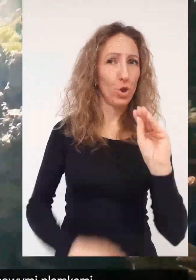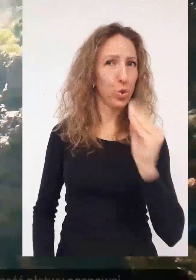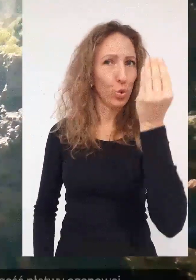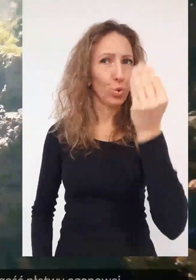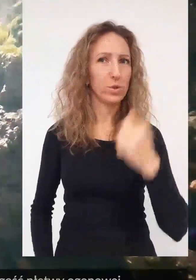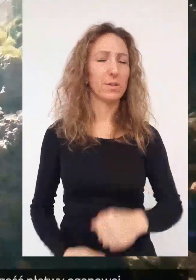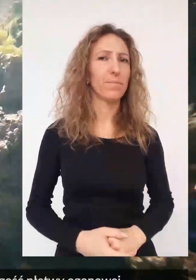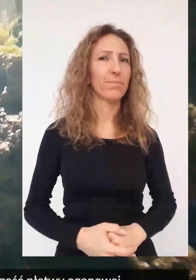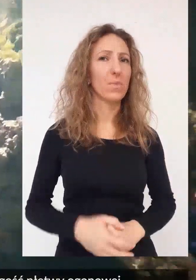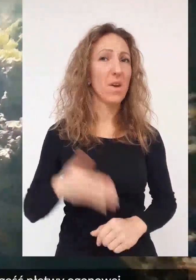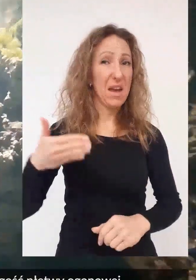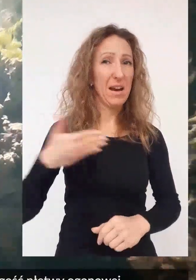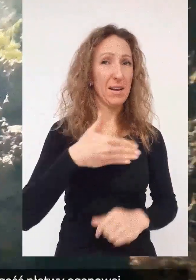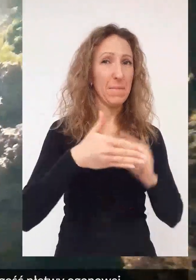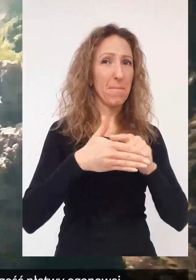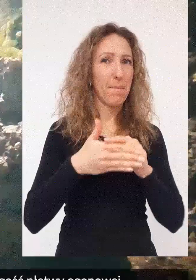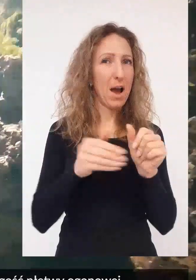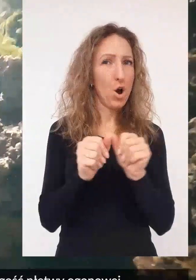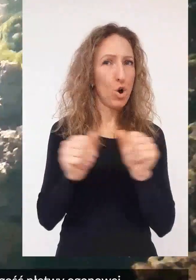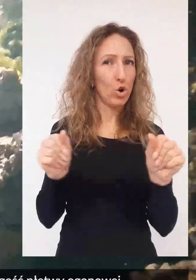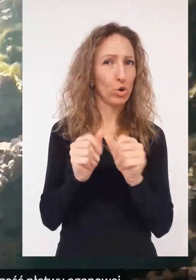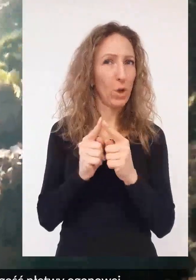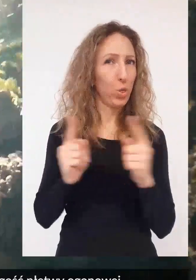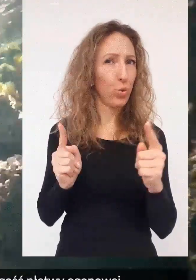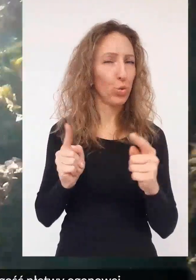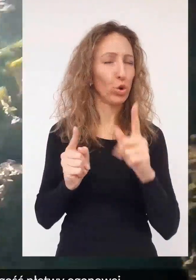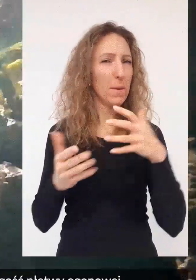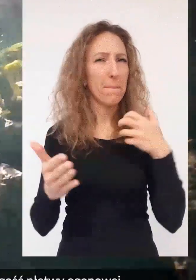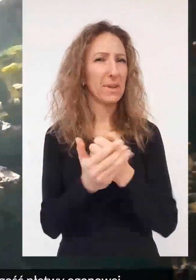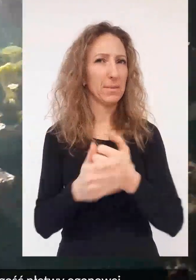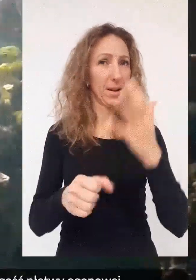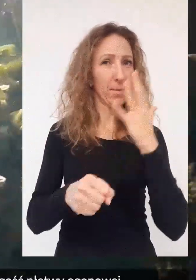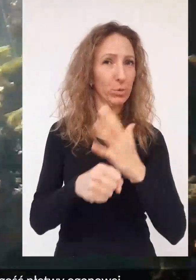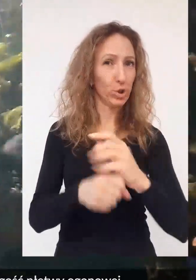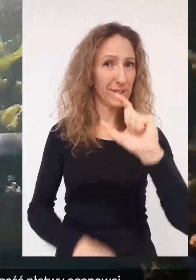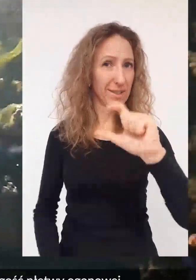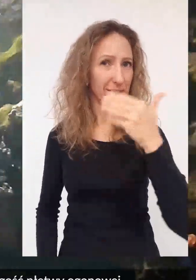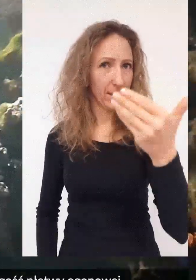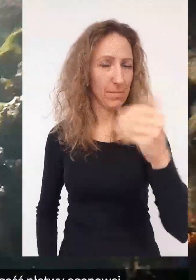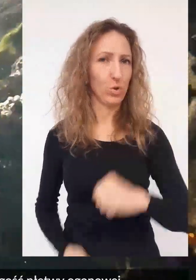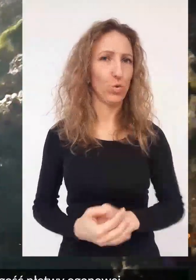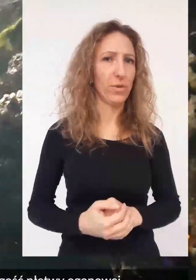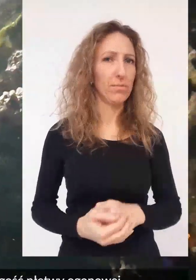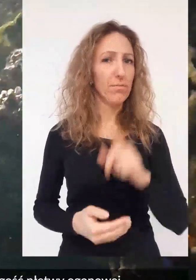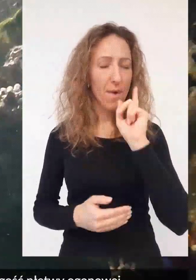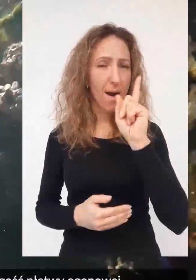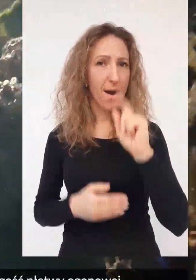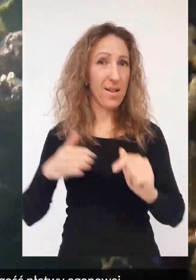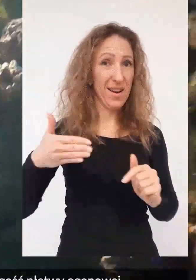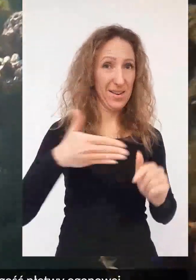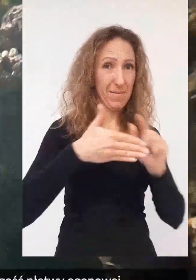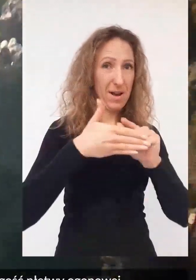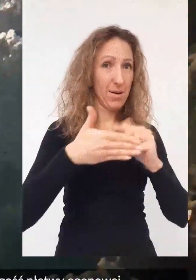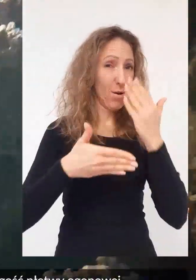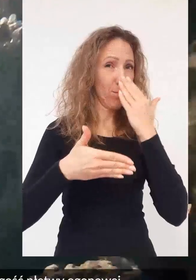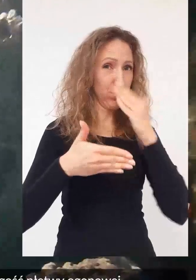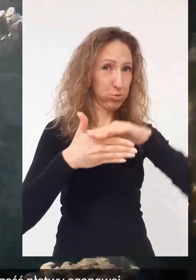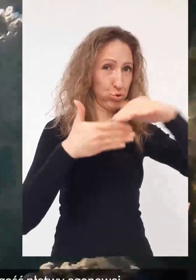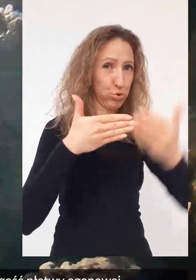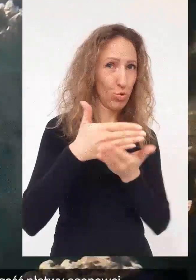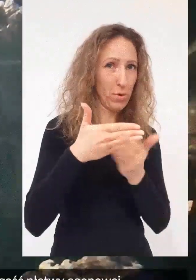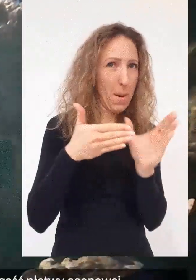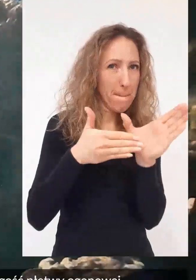Może osiągać nawet 50 cm długości, z czego 2 trzecie to długość płetwy